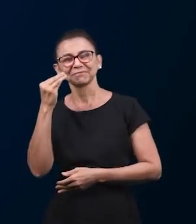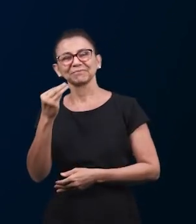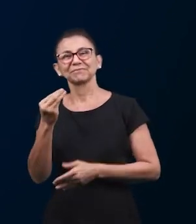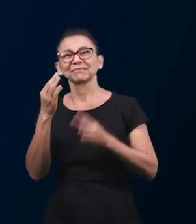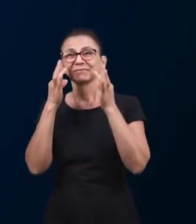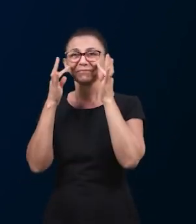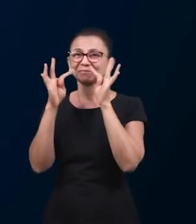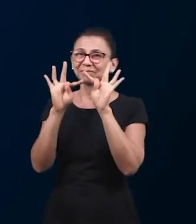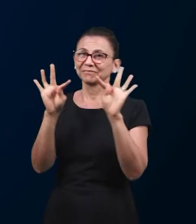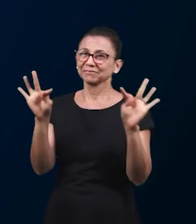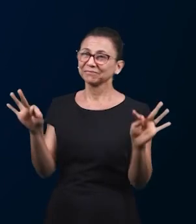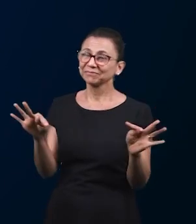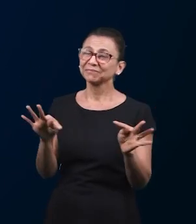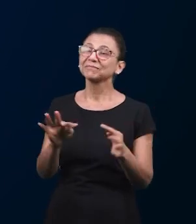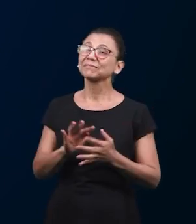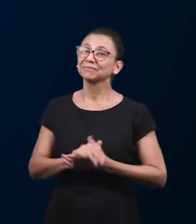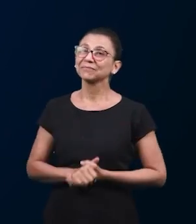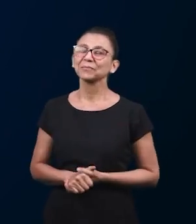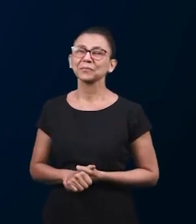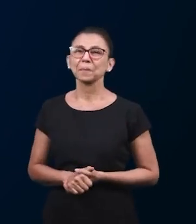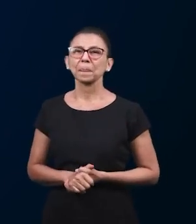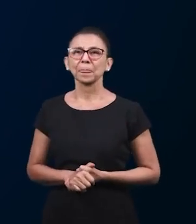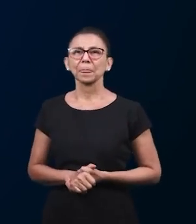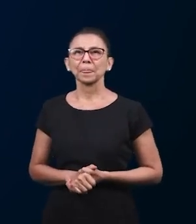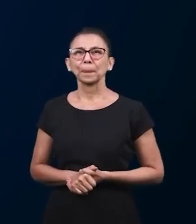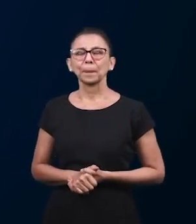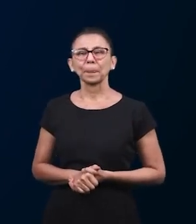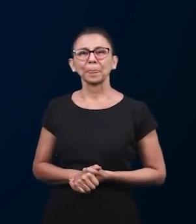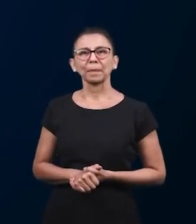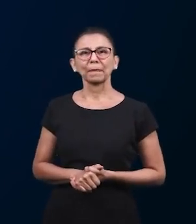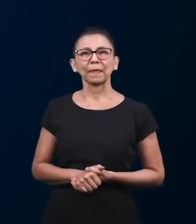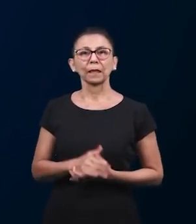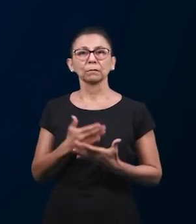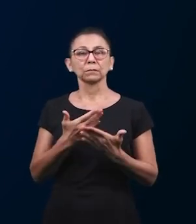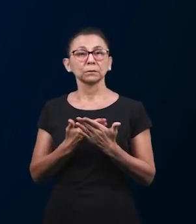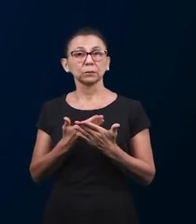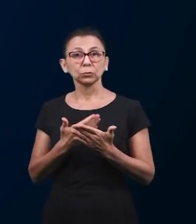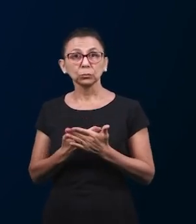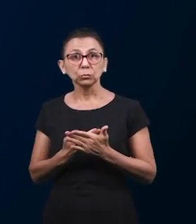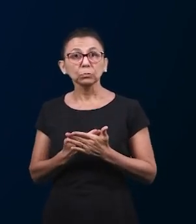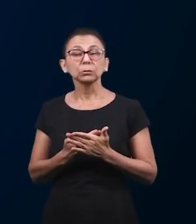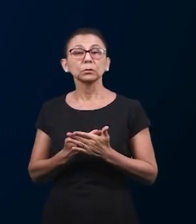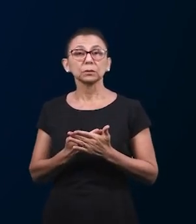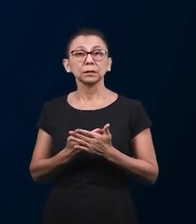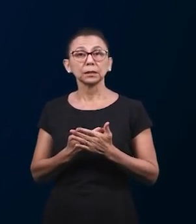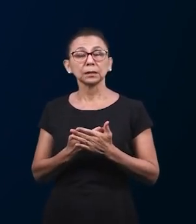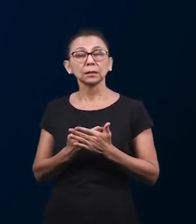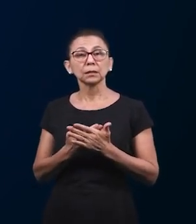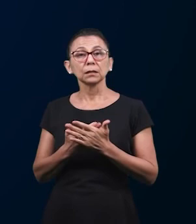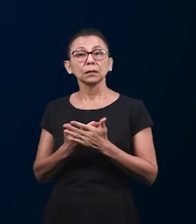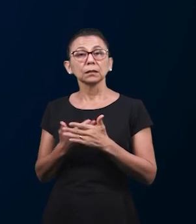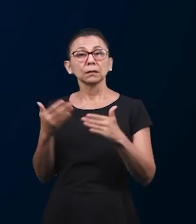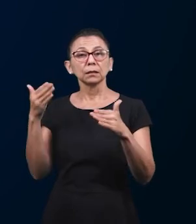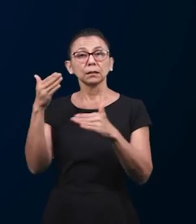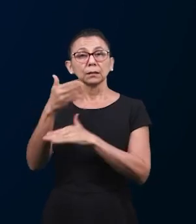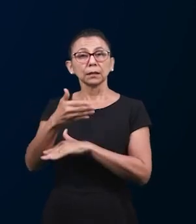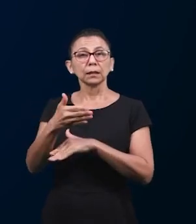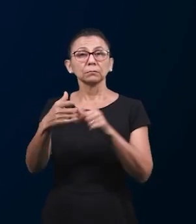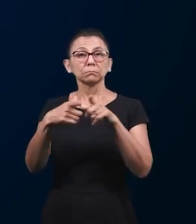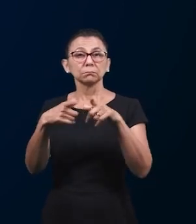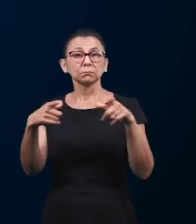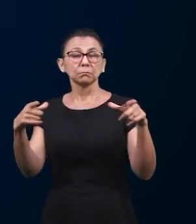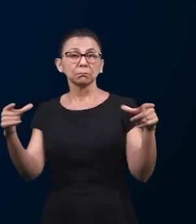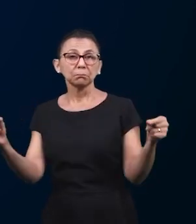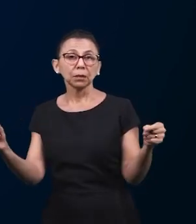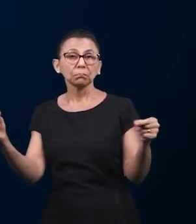брат Виктор благодарим вас о том что он поделился что откровения эти